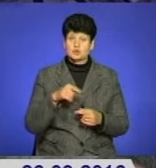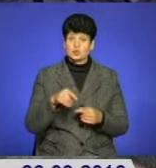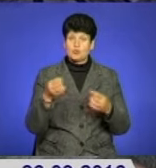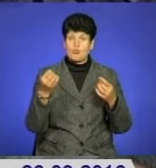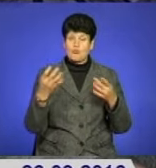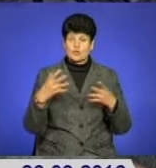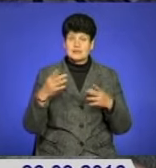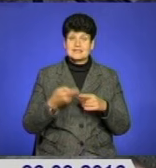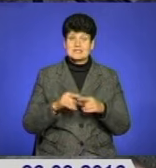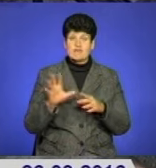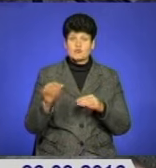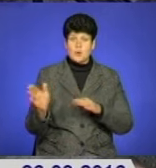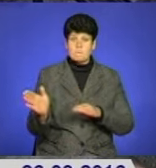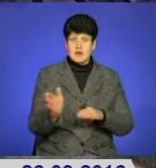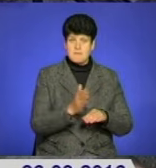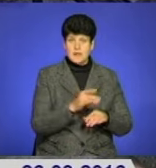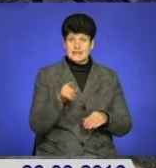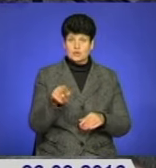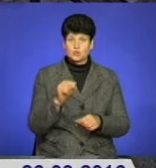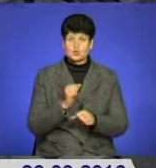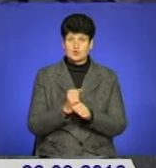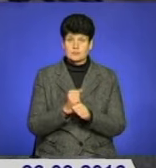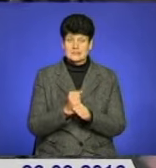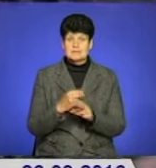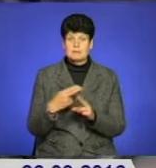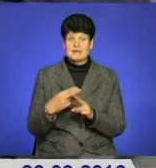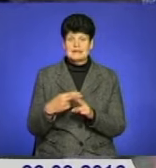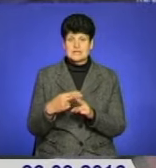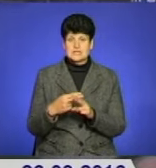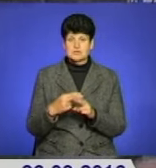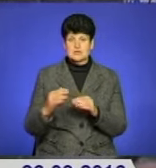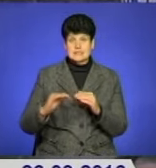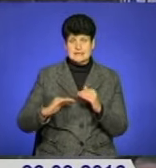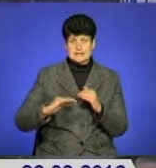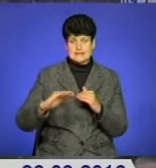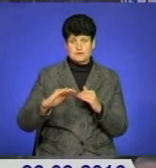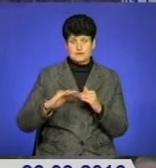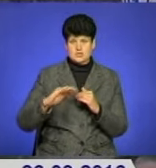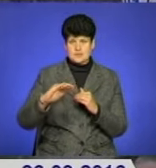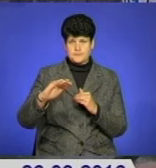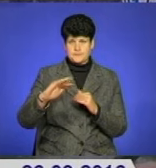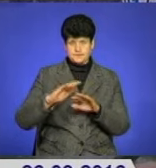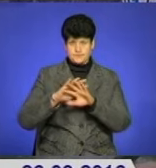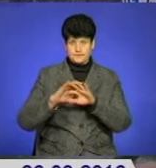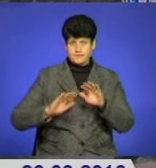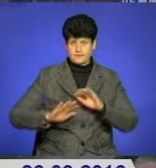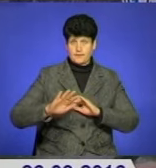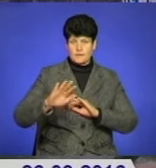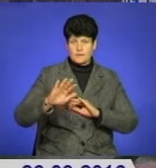це все прибрати, а тут зробити з такої з металічної сіточки такий одну